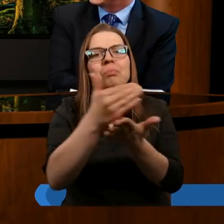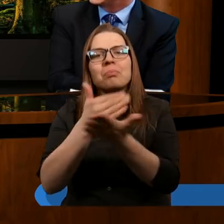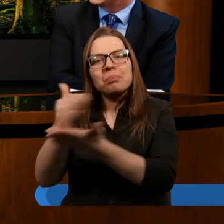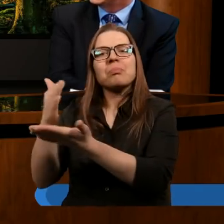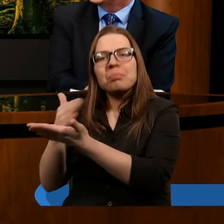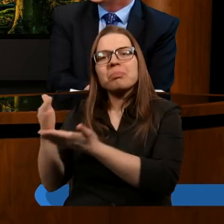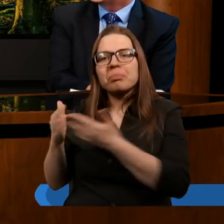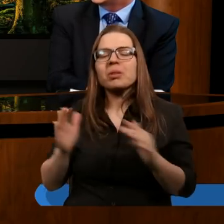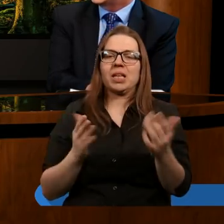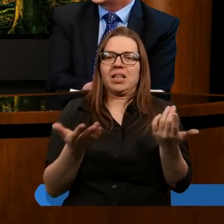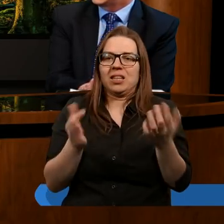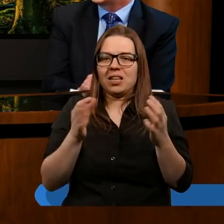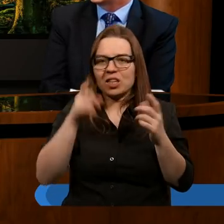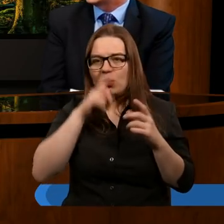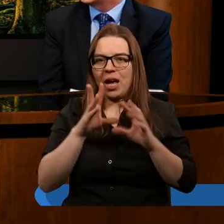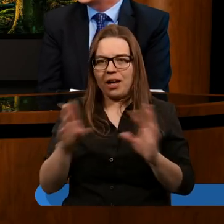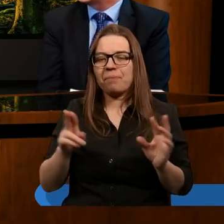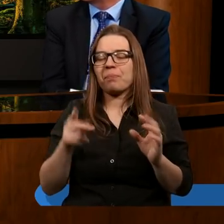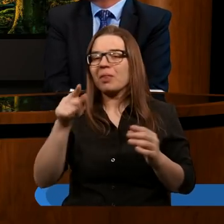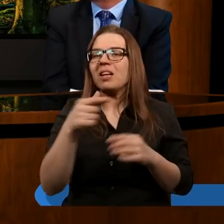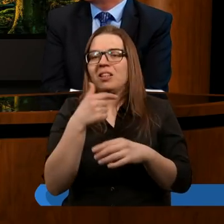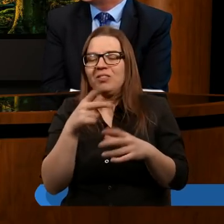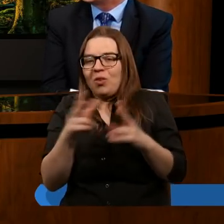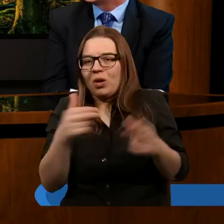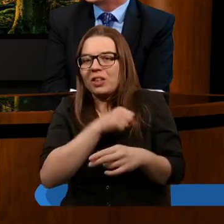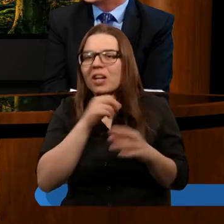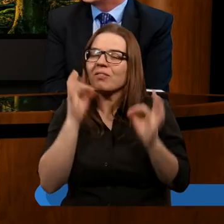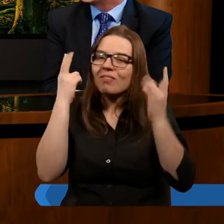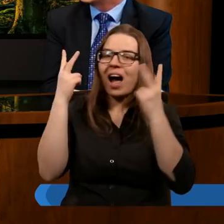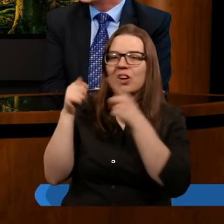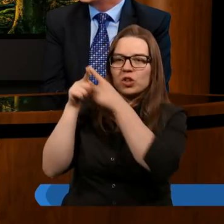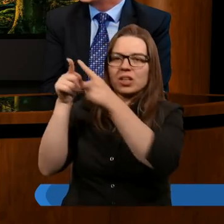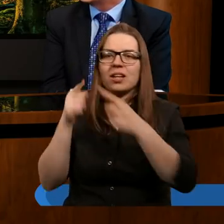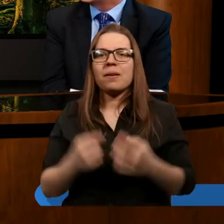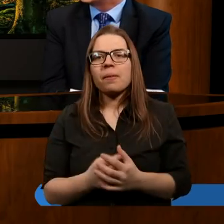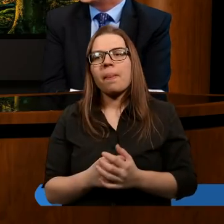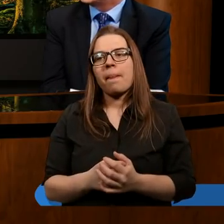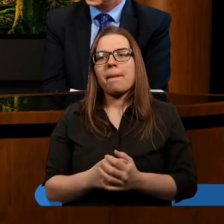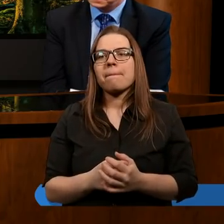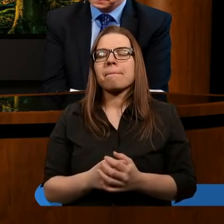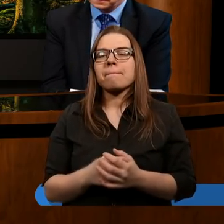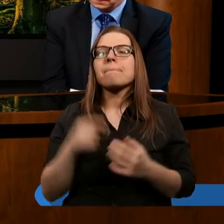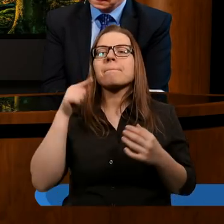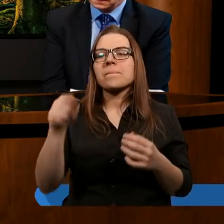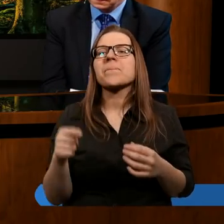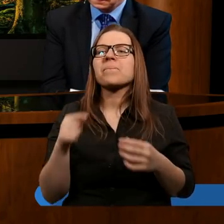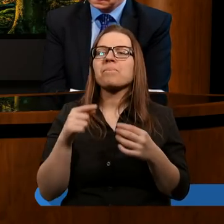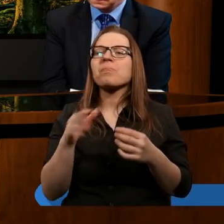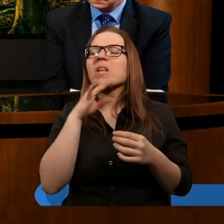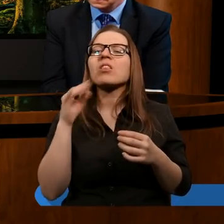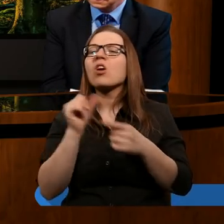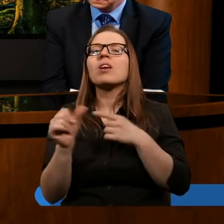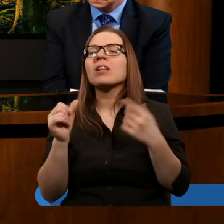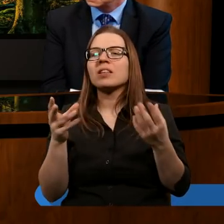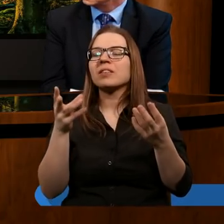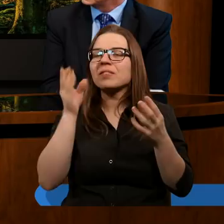białego konia i tej czystej szaty. okres chrześcijaństwo. Czy tu mi się jeszcze, ja bym dodała, że siwy kolor jest taki,